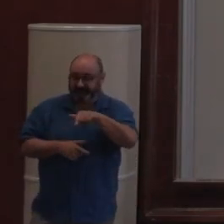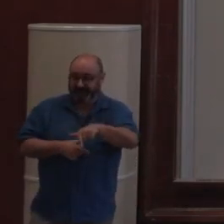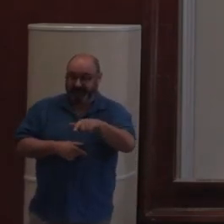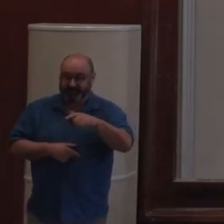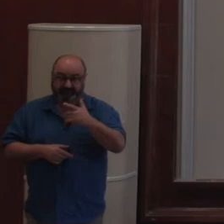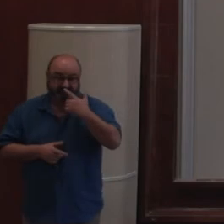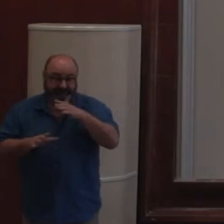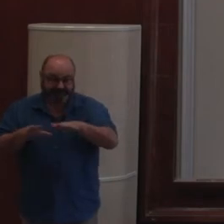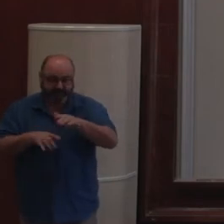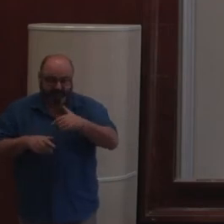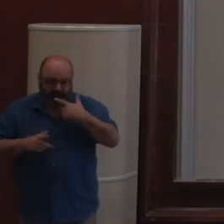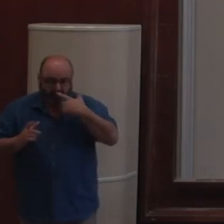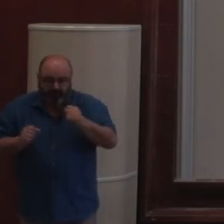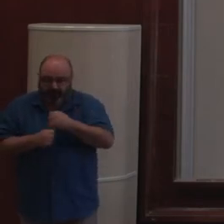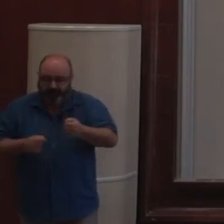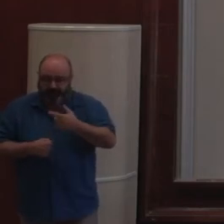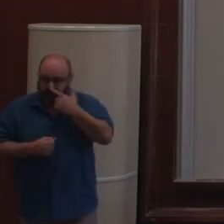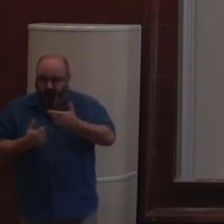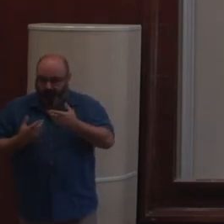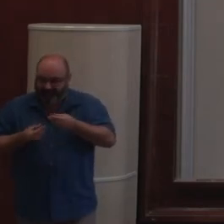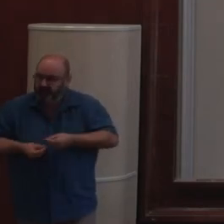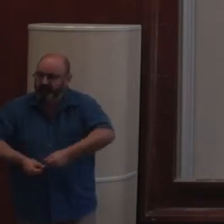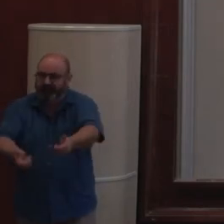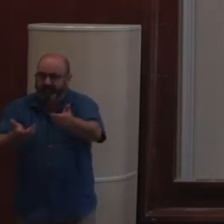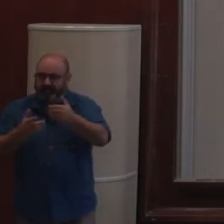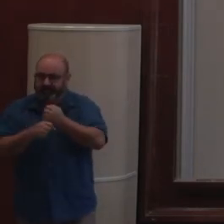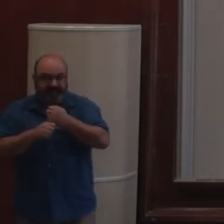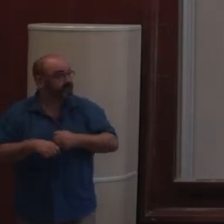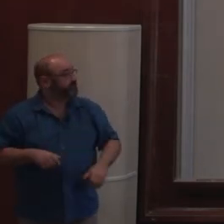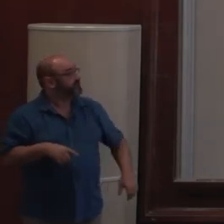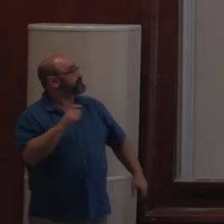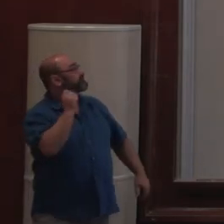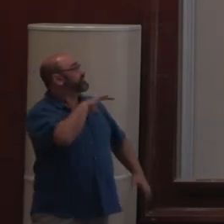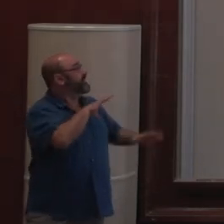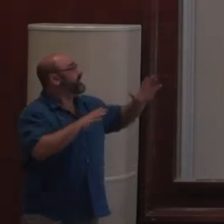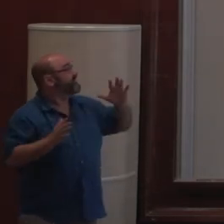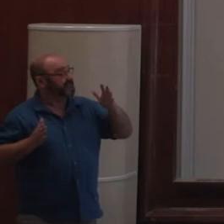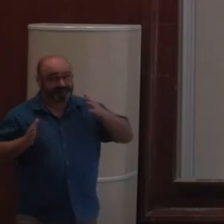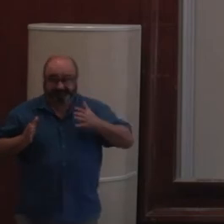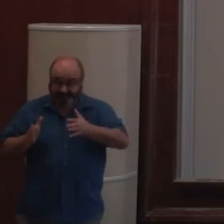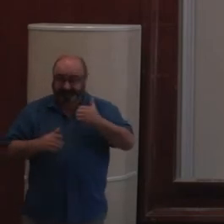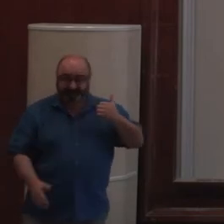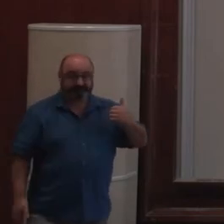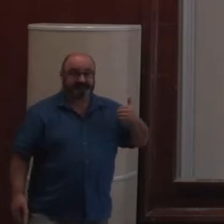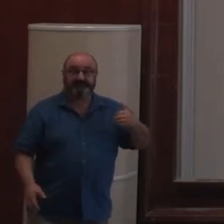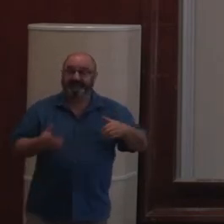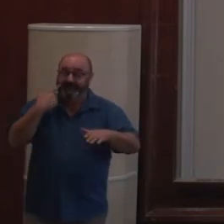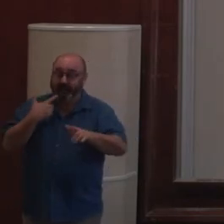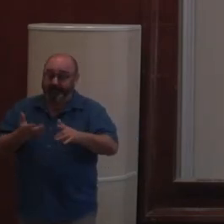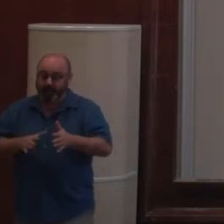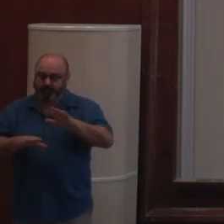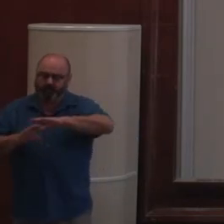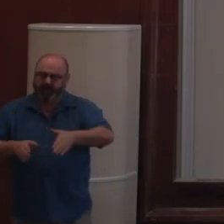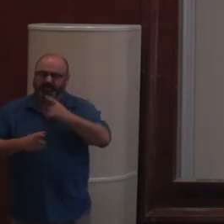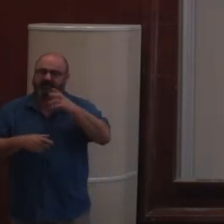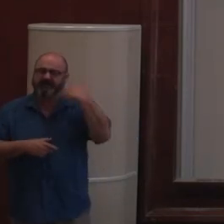sensation géniale, cette fluidité des choses. Et bien donc, sur cette nouvelle stack, on a refait exactement la même chose. Au-dessus d'un stockage post